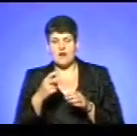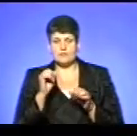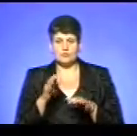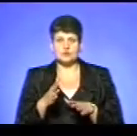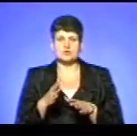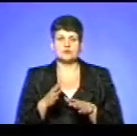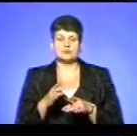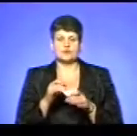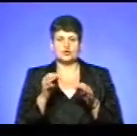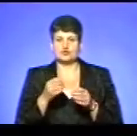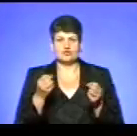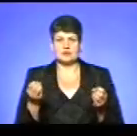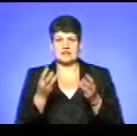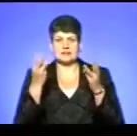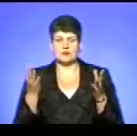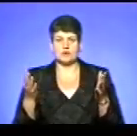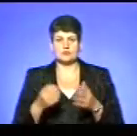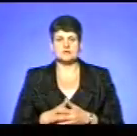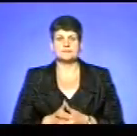сіскра, воно знову нічого не загорілося.